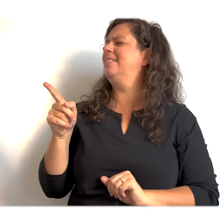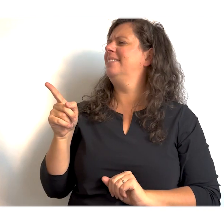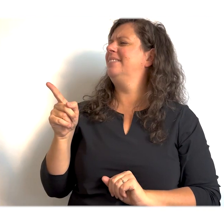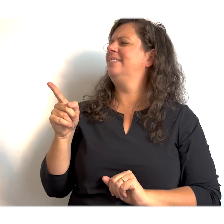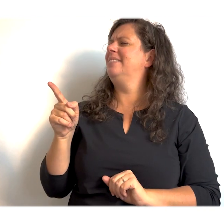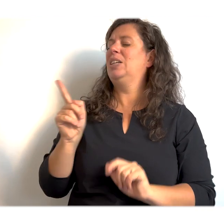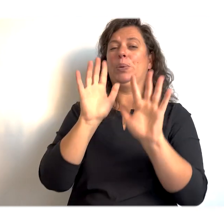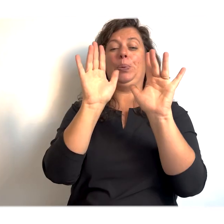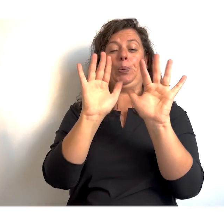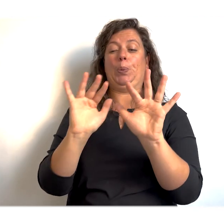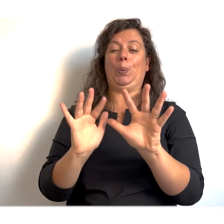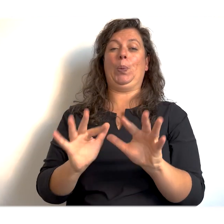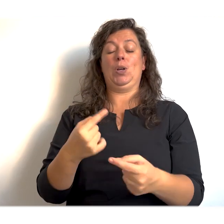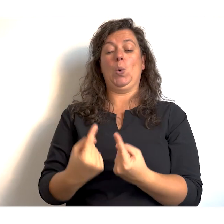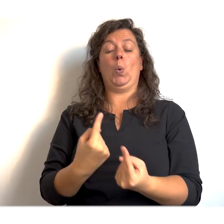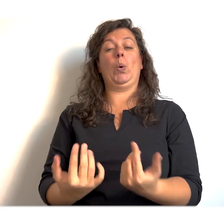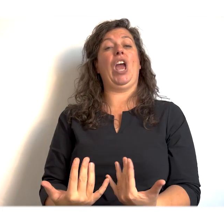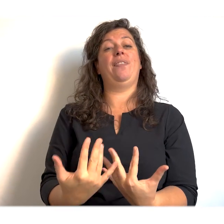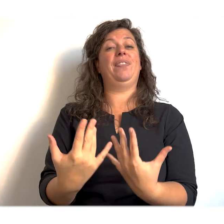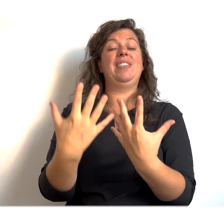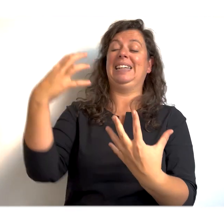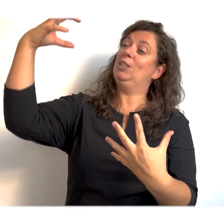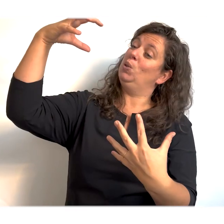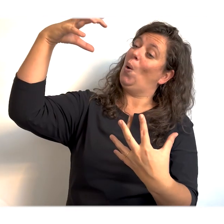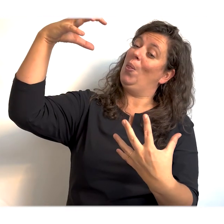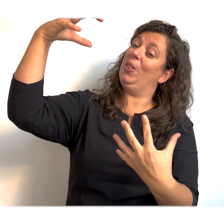Ja, en dan gaat het weer groeien. En een zonnetje erbij.